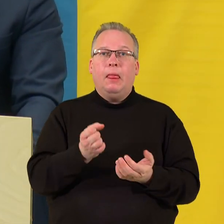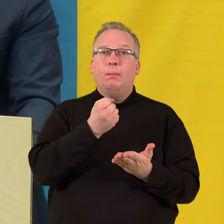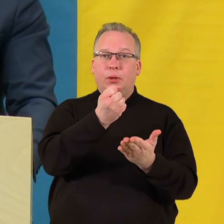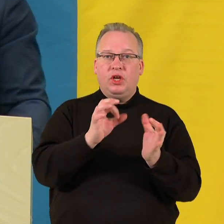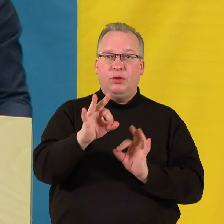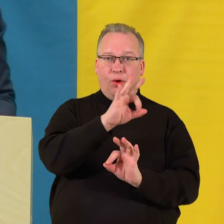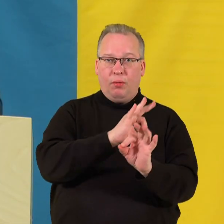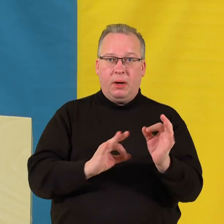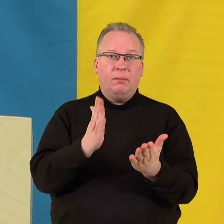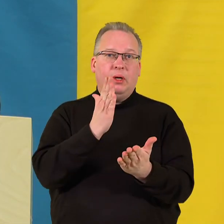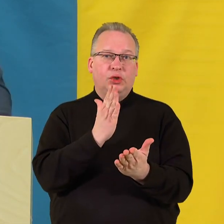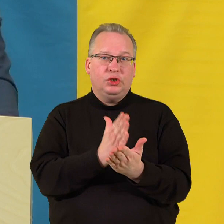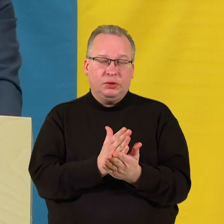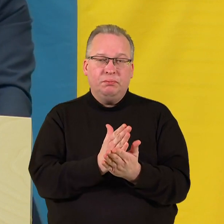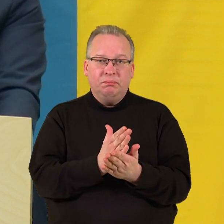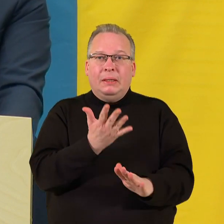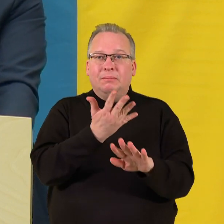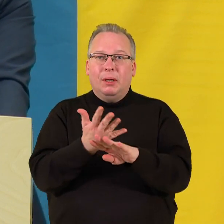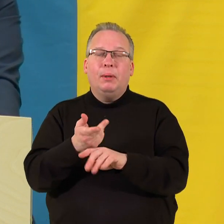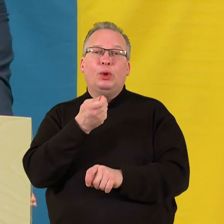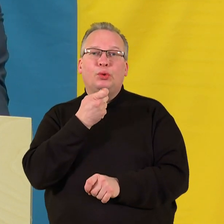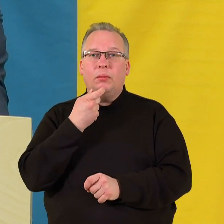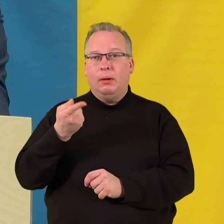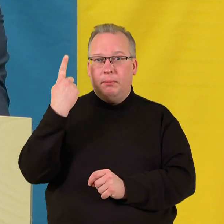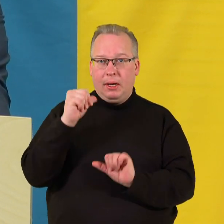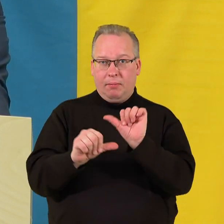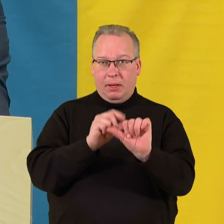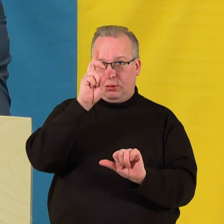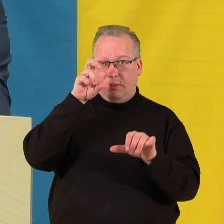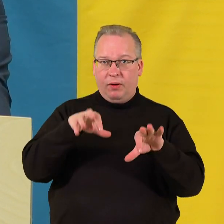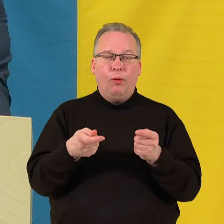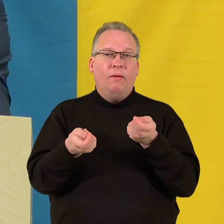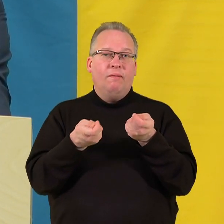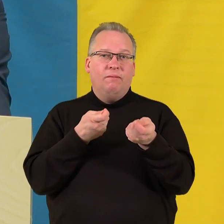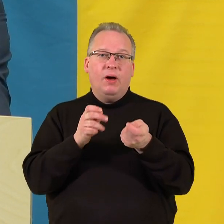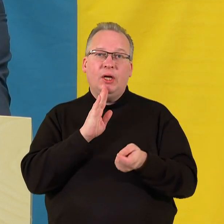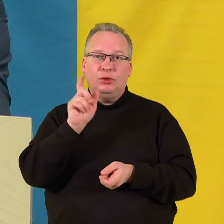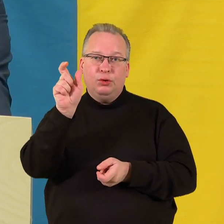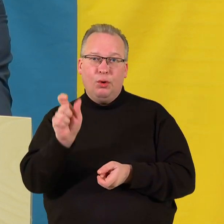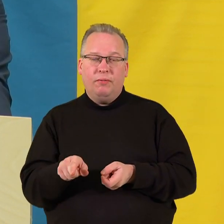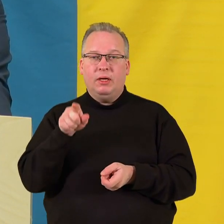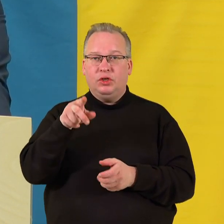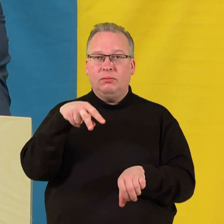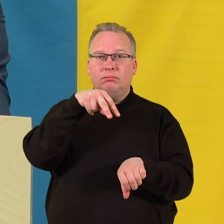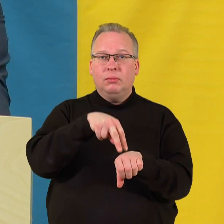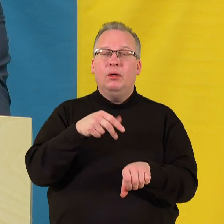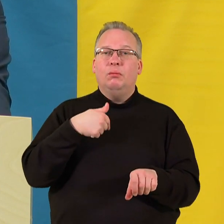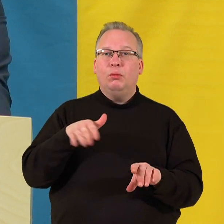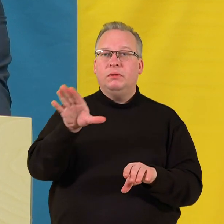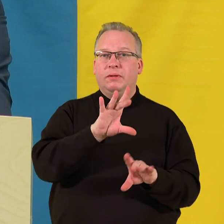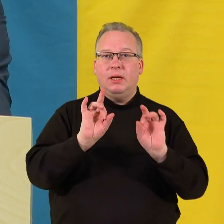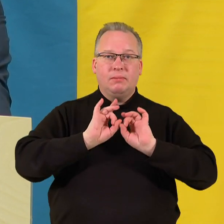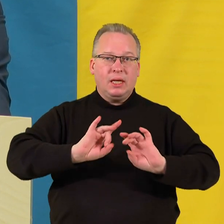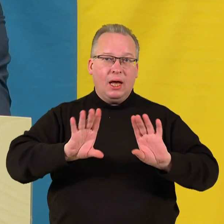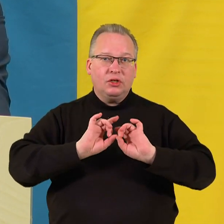projektas statomas vis dar ant kryjų pumatų, lygiai taip pat kaip ir praėjusiais metais, kai vyriausybės vadovė. Iš šios tribūnos mums čia visiems aiškino,